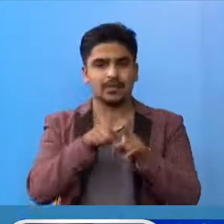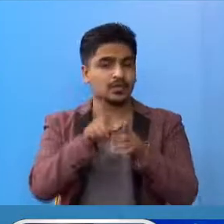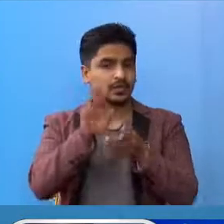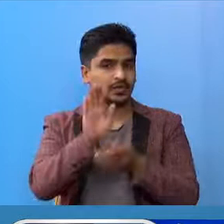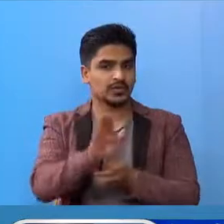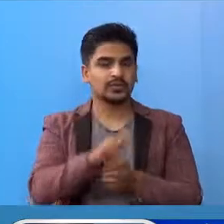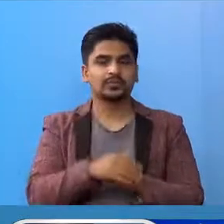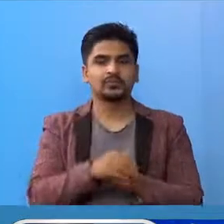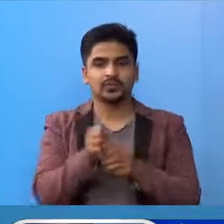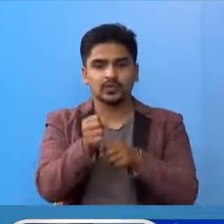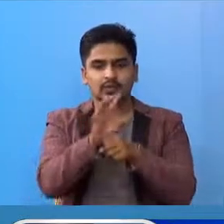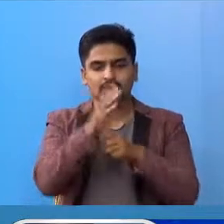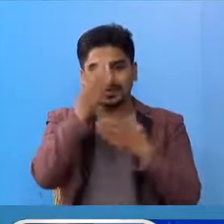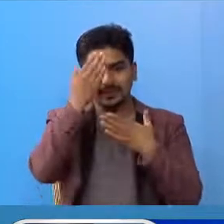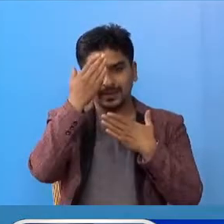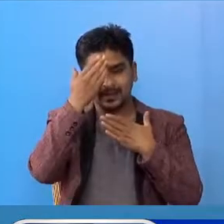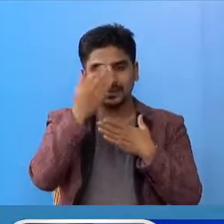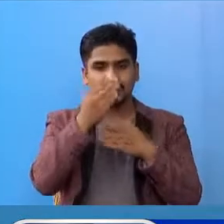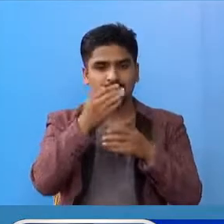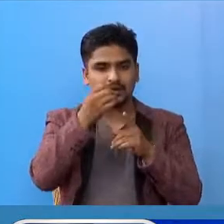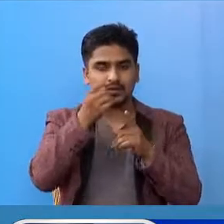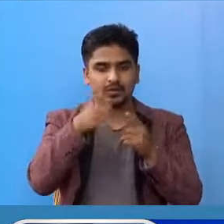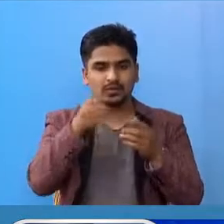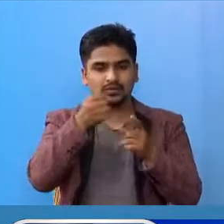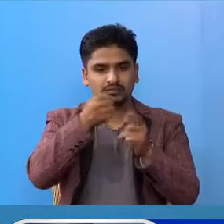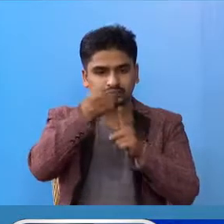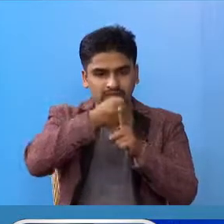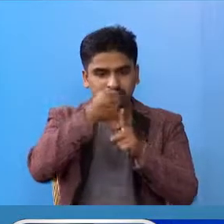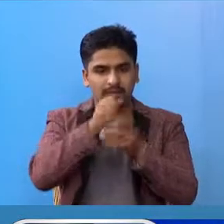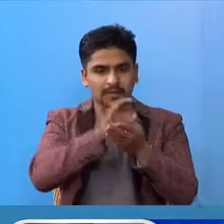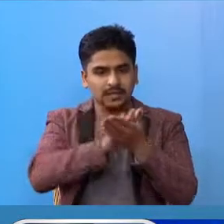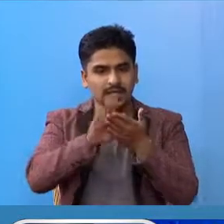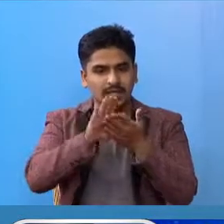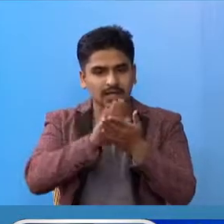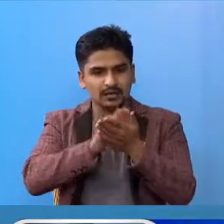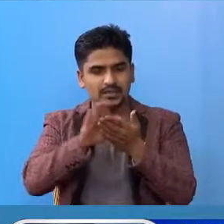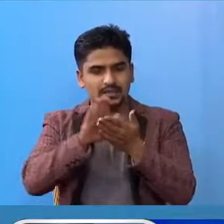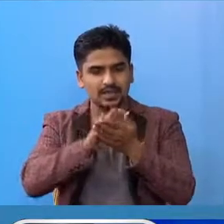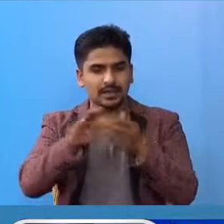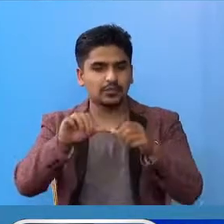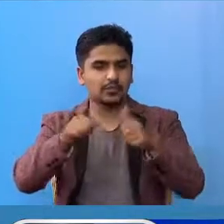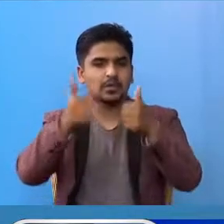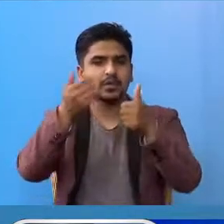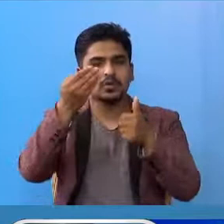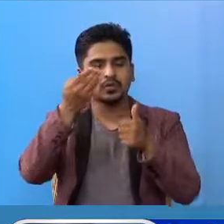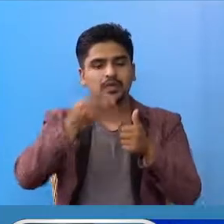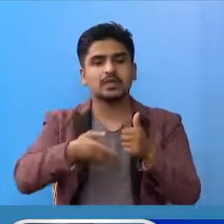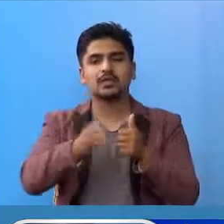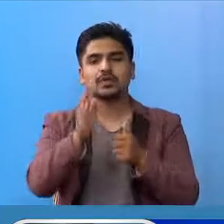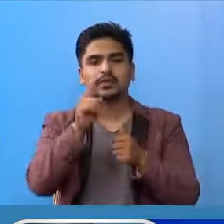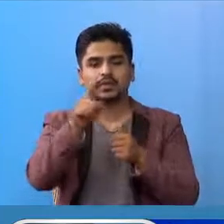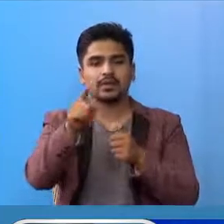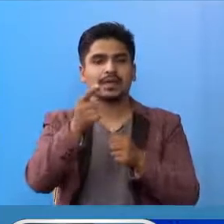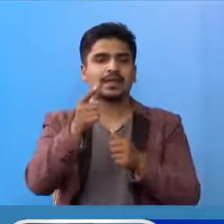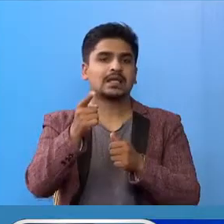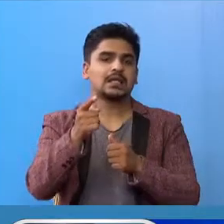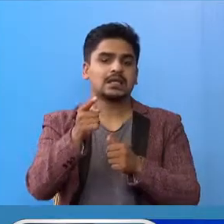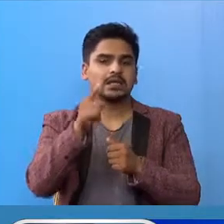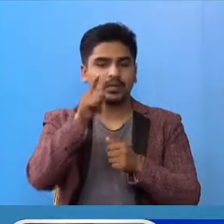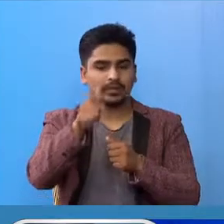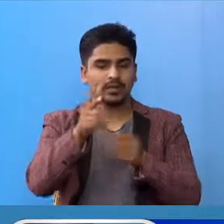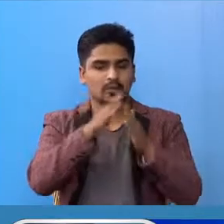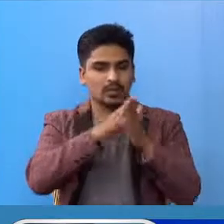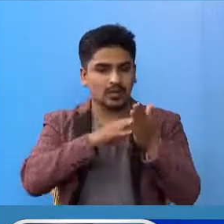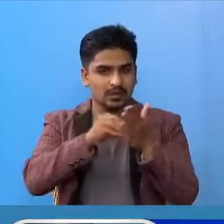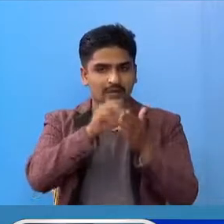छा, कोरोना संक्रमित को लडाई मा विस्तारै लडना सफलू दै, गयको मा तपाई, तपाई